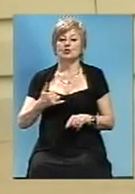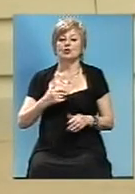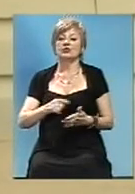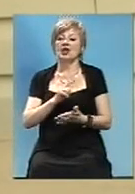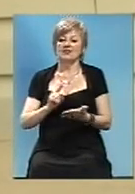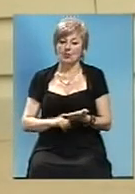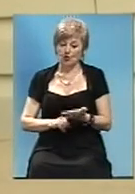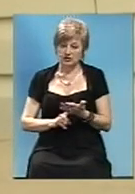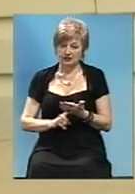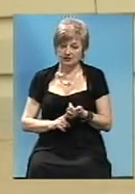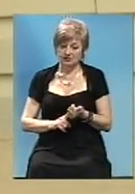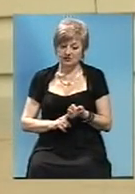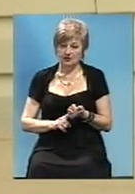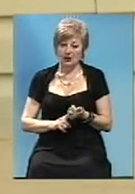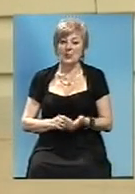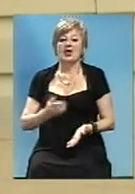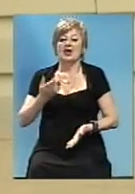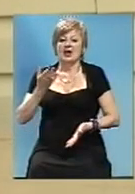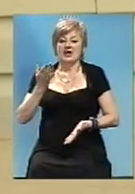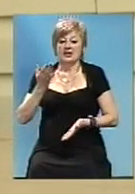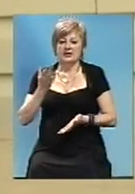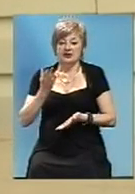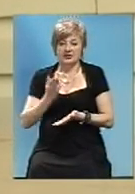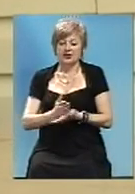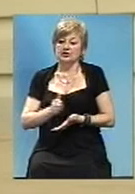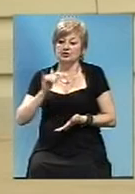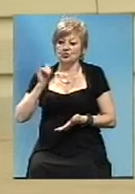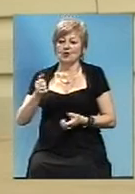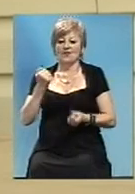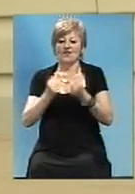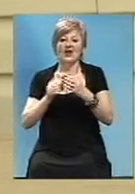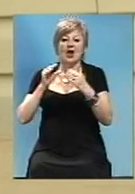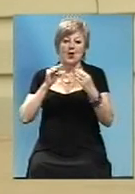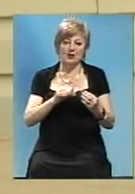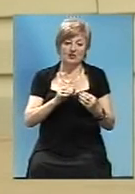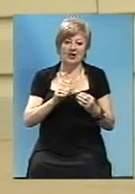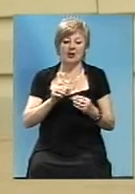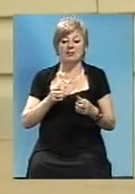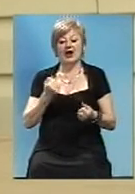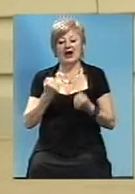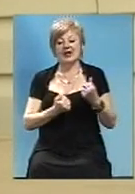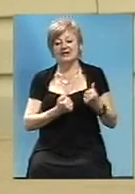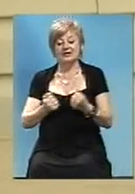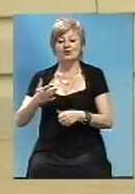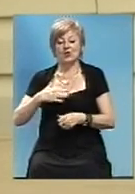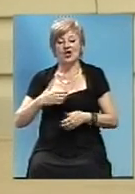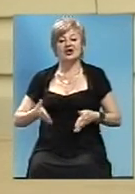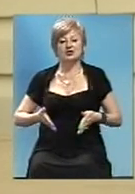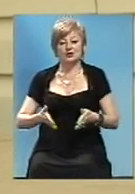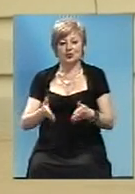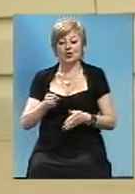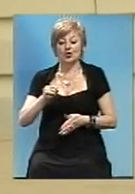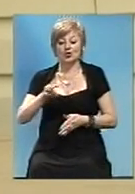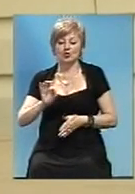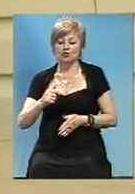Скажіть, пожалуйста, є ли у вас автомобіль і їздите ли ви по нашим дорогам? Поскольку то, що